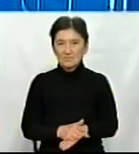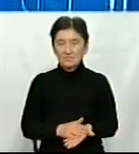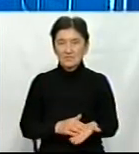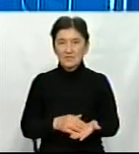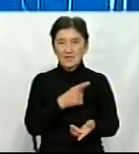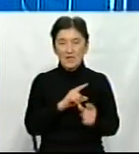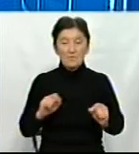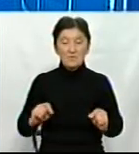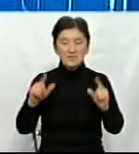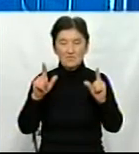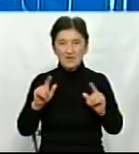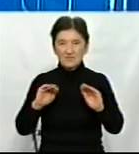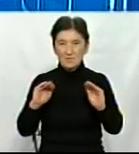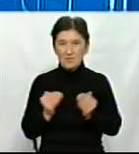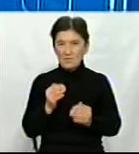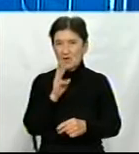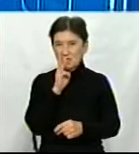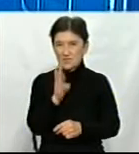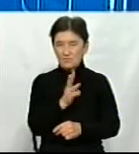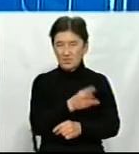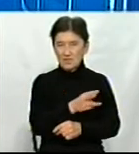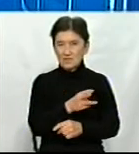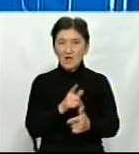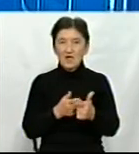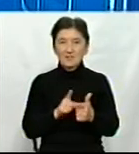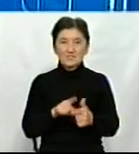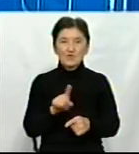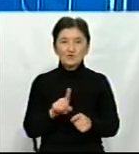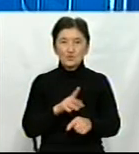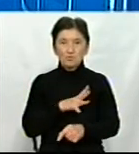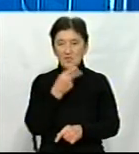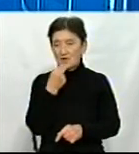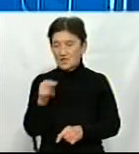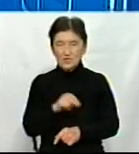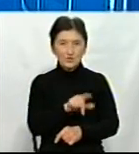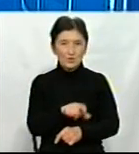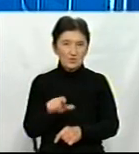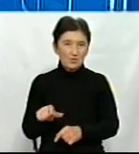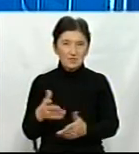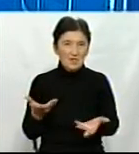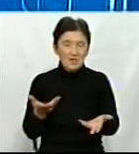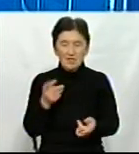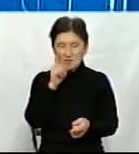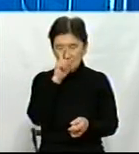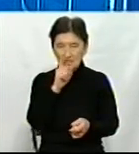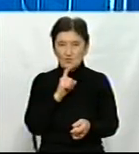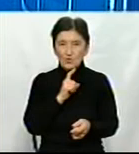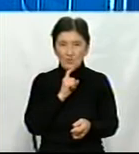заробітна плата. Піднімається мінімальна заробітна плата. Це нібито для того, щоб було краще людям. Хоча не зовсім зрозуміло,